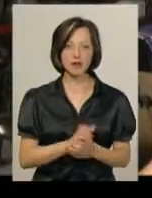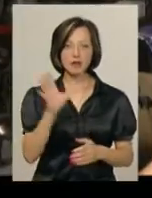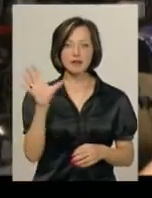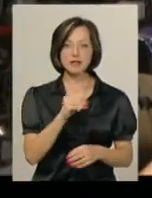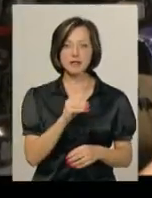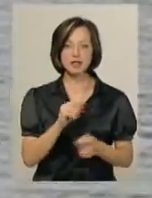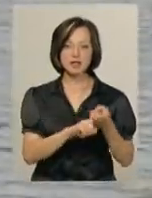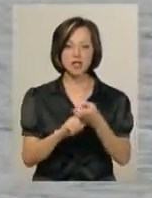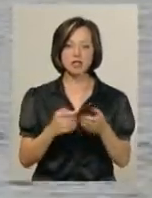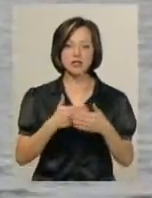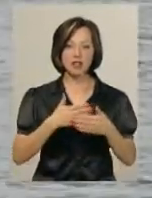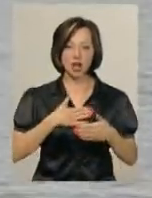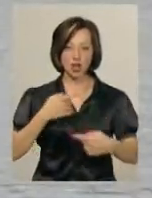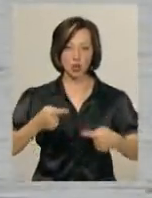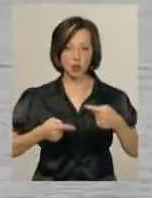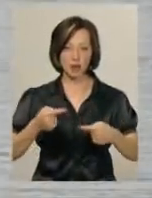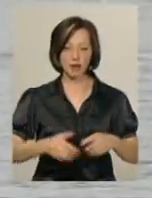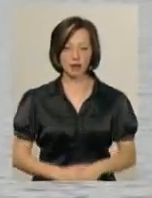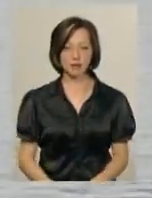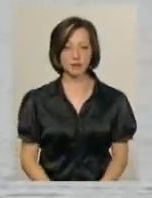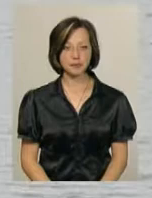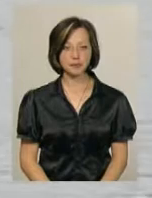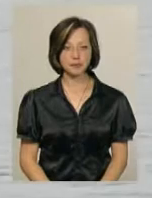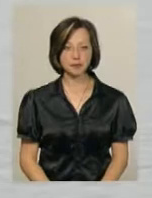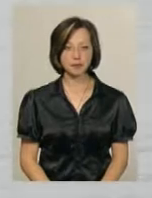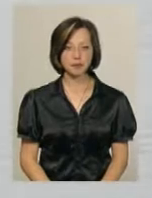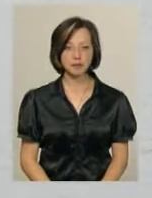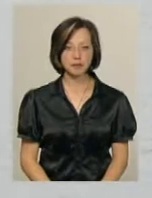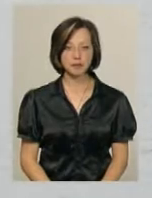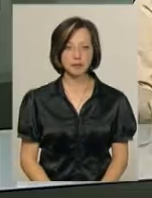суперників наших. Світлана Поробок, Іван Мовчан, Новини, Поділяцентр.